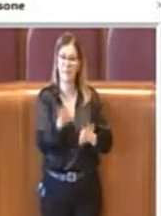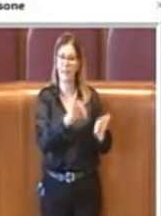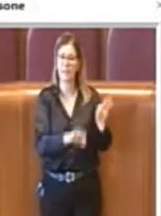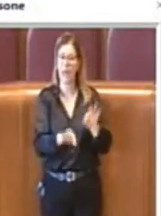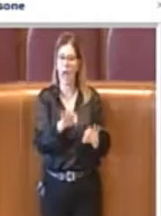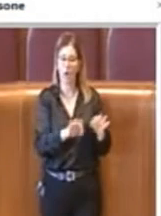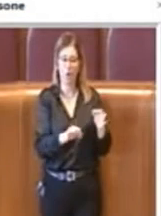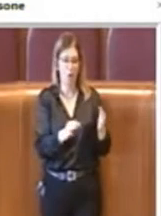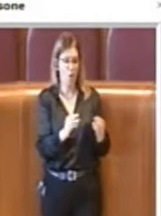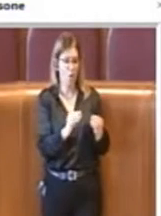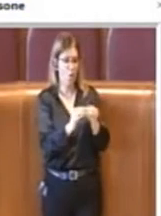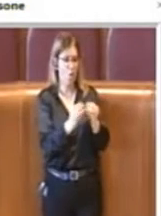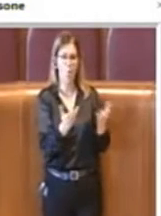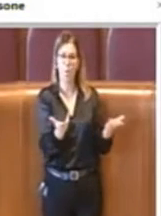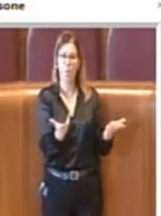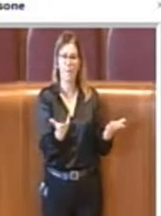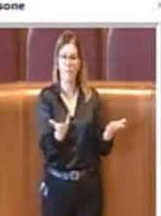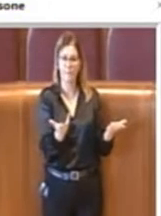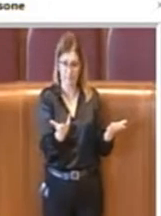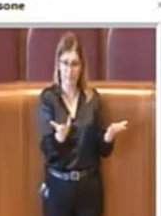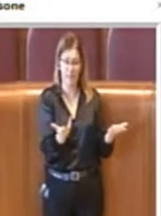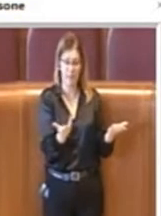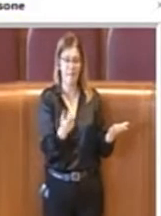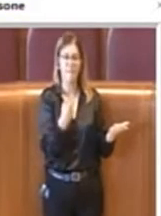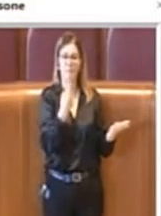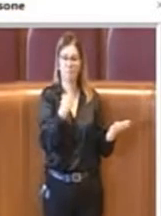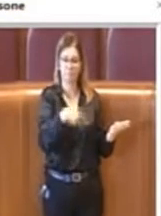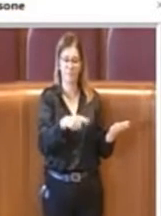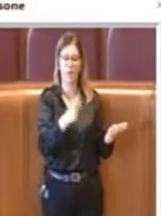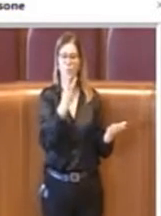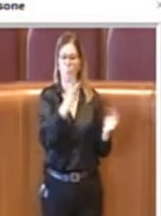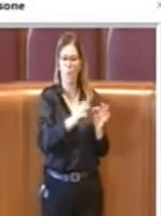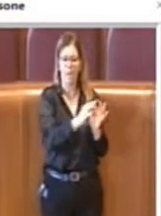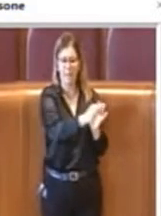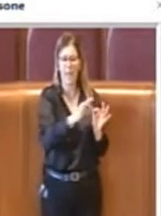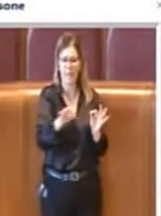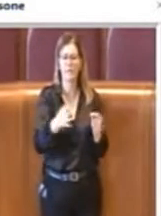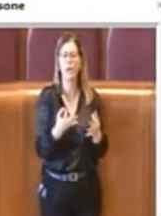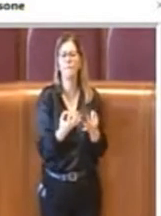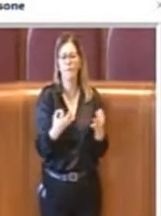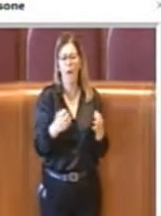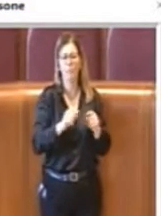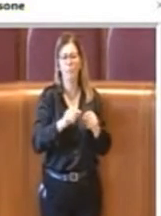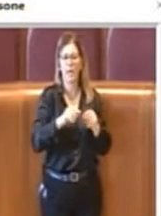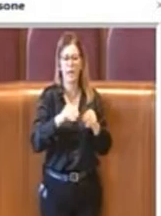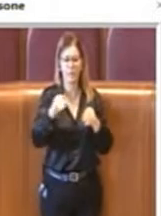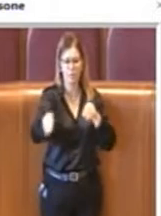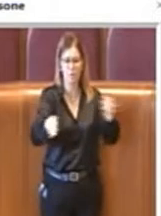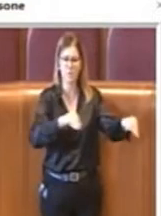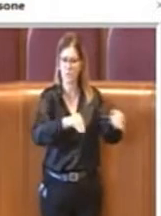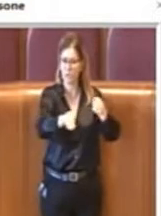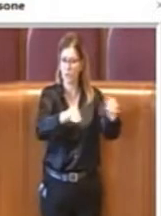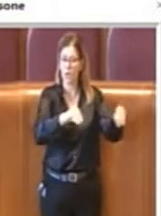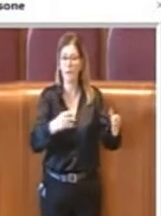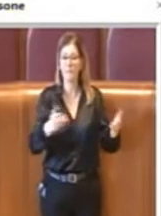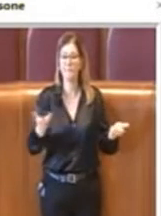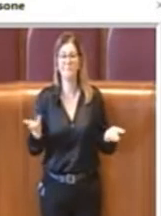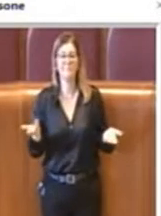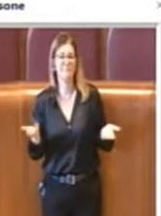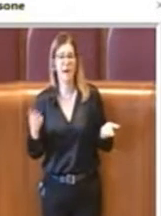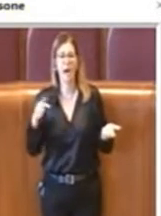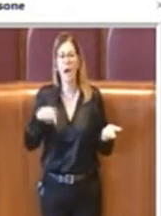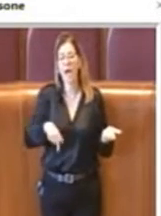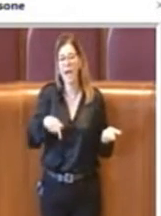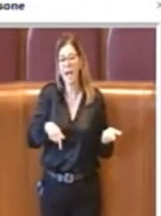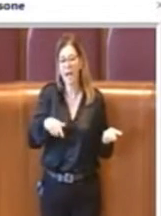musicale del concerto stesso e va bene come principio, ma quest'estate non sarà quindi